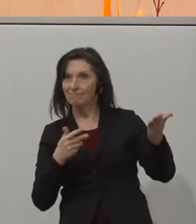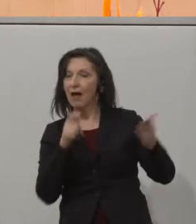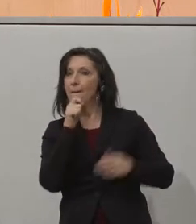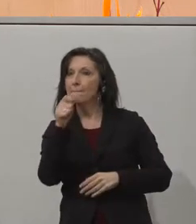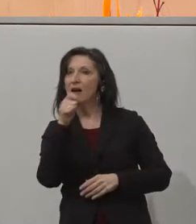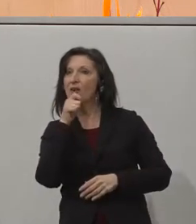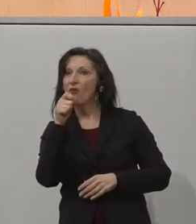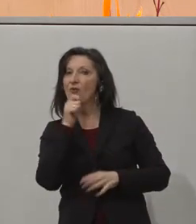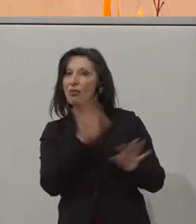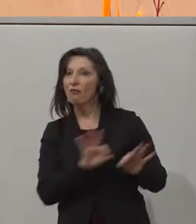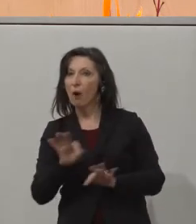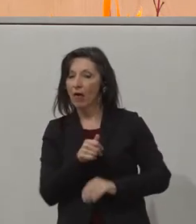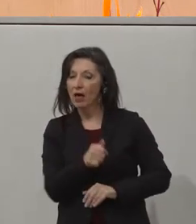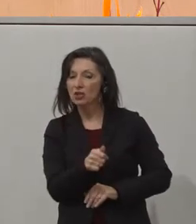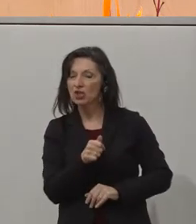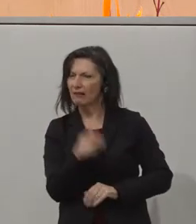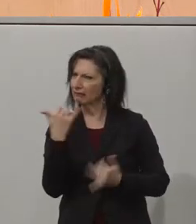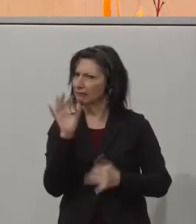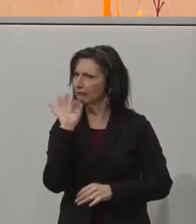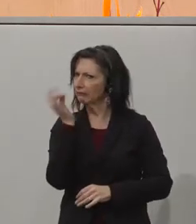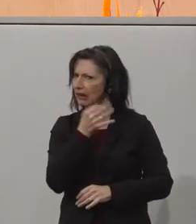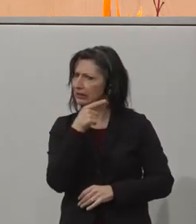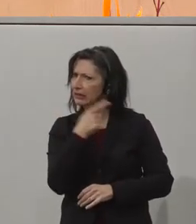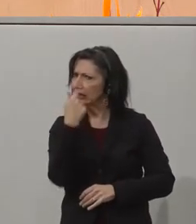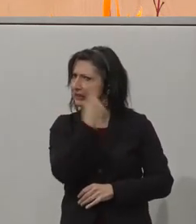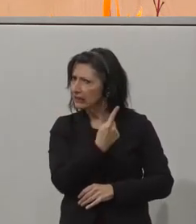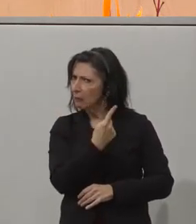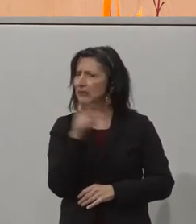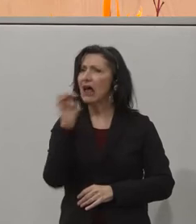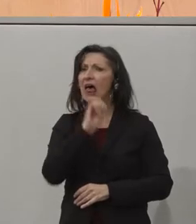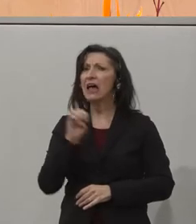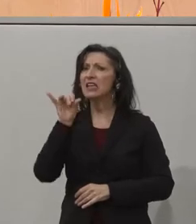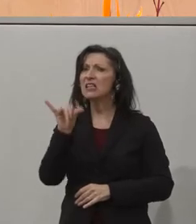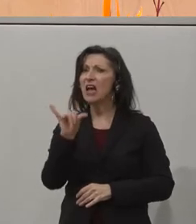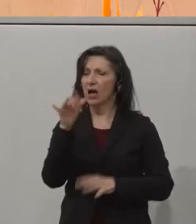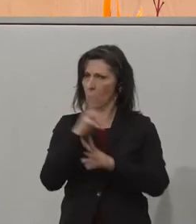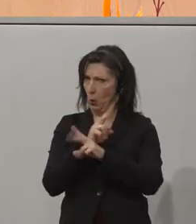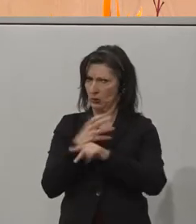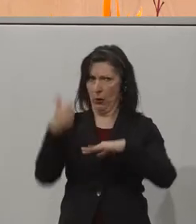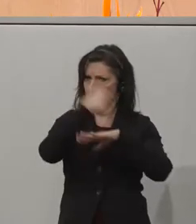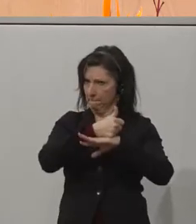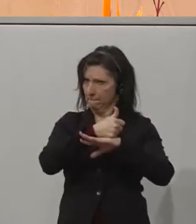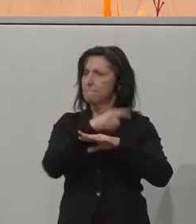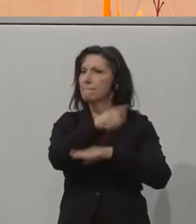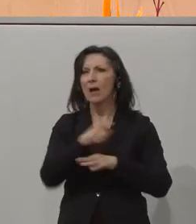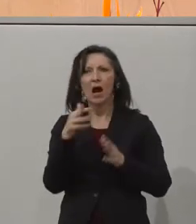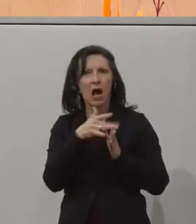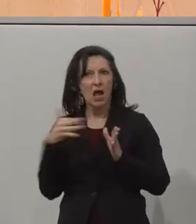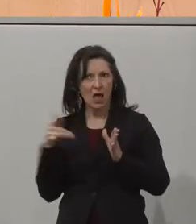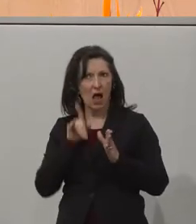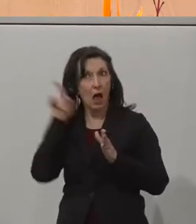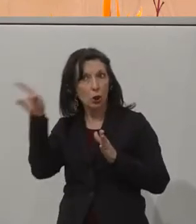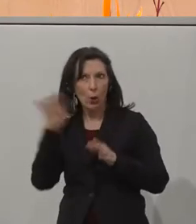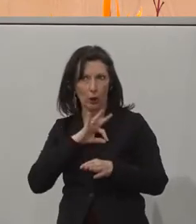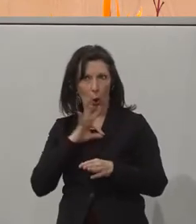schon vorbereitet. Sie sind CEO von Ernst & Young Österreich. Ihre Kollegen und Kolleginnen in Irland haben dieses Projekt schon erfolgreich